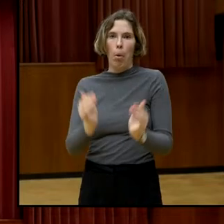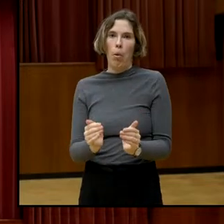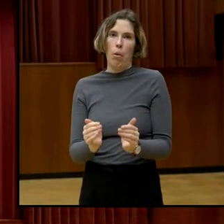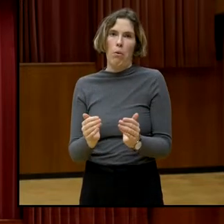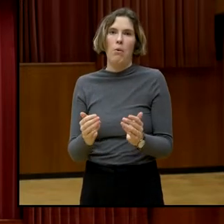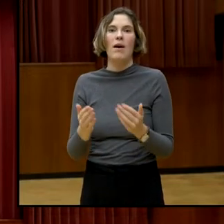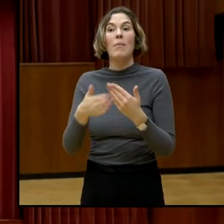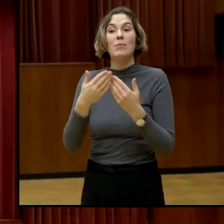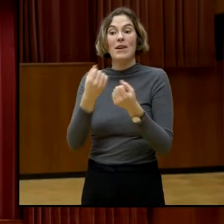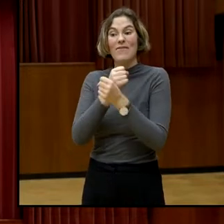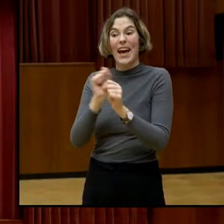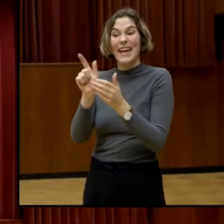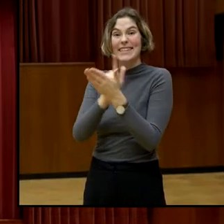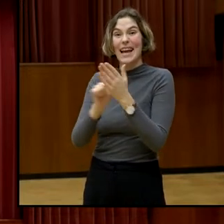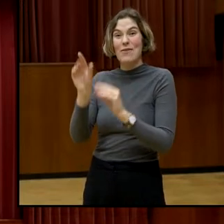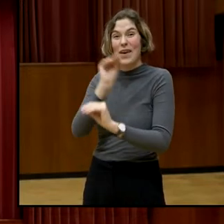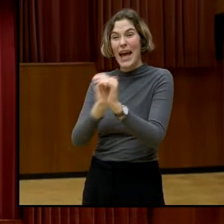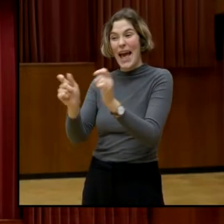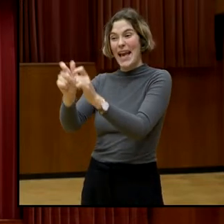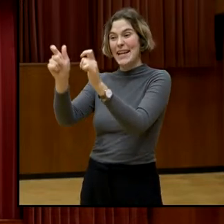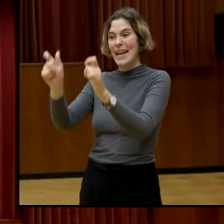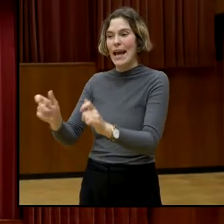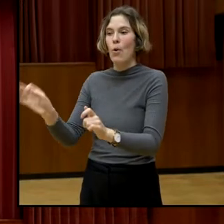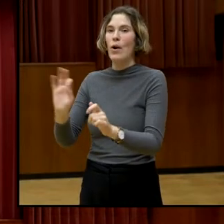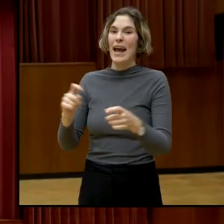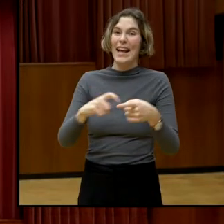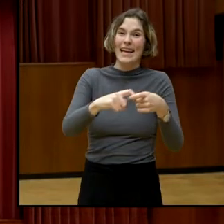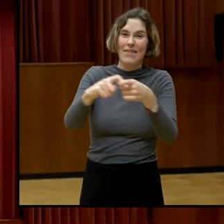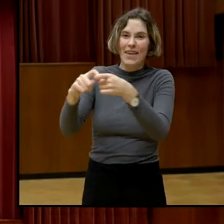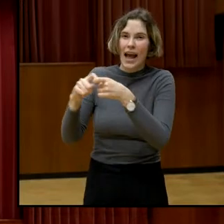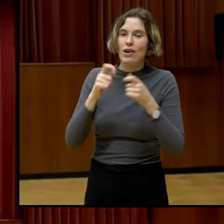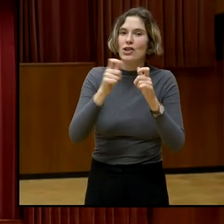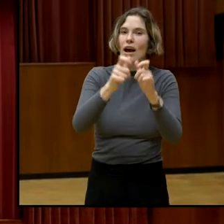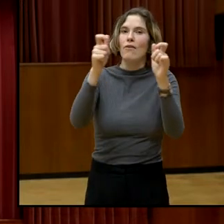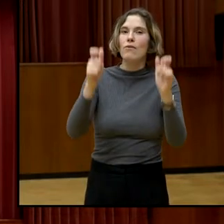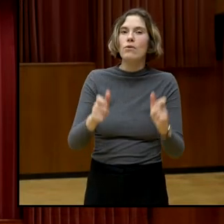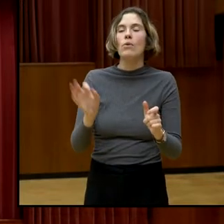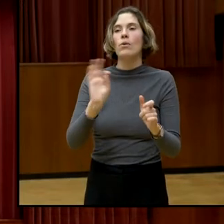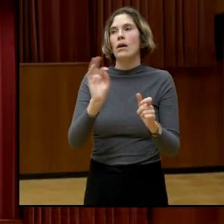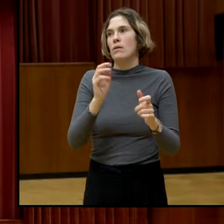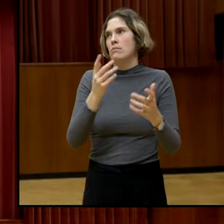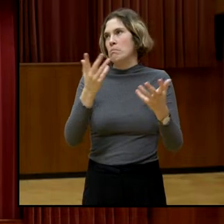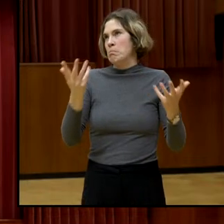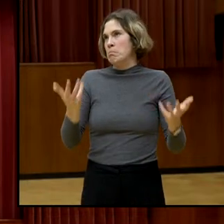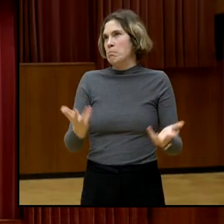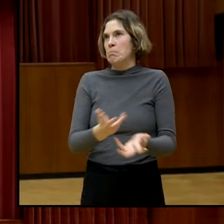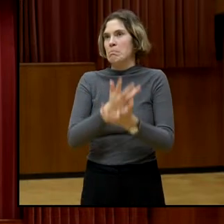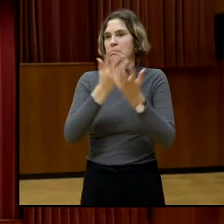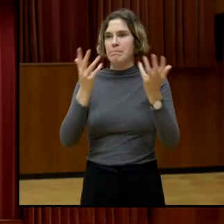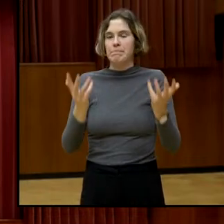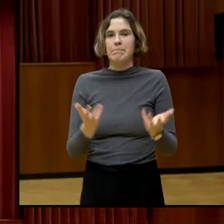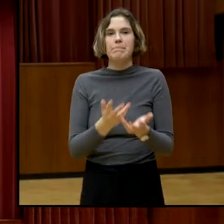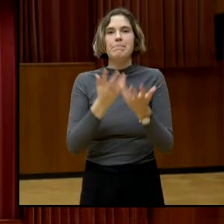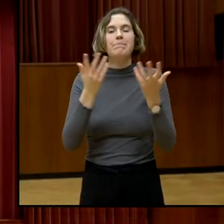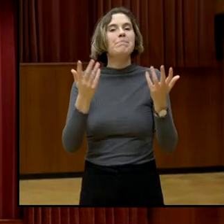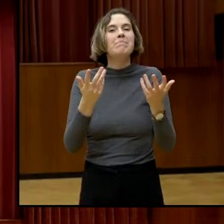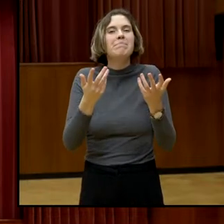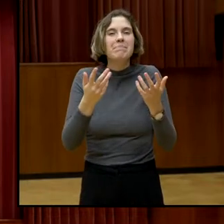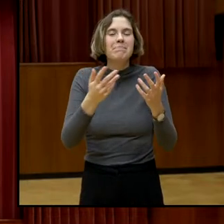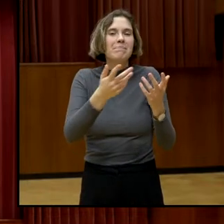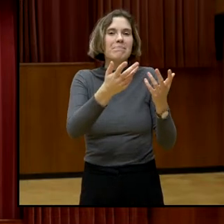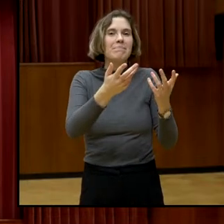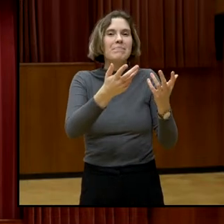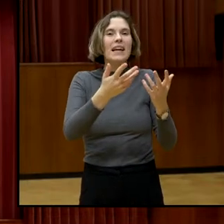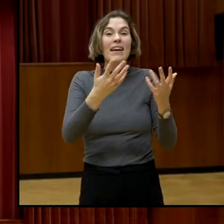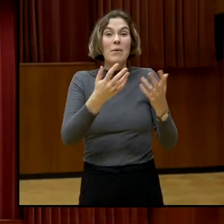Freizeitvereine oder Gewerkschaften oder alles, was halt noch so dritte Räume